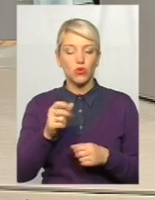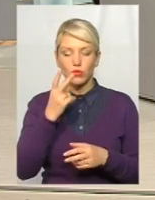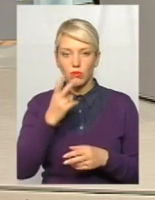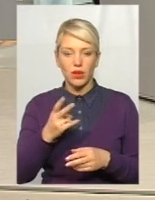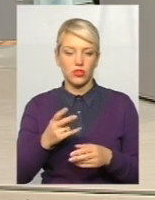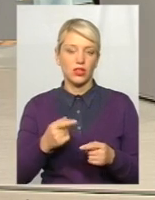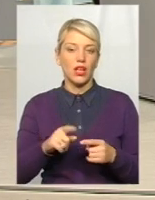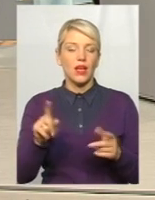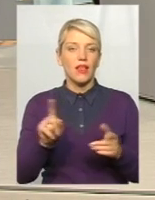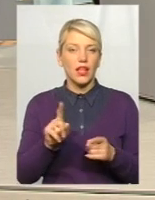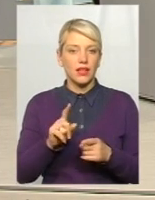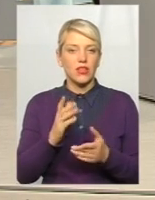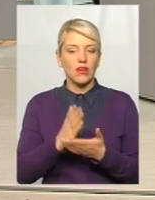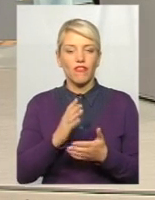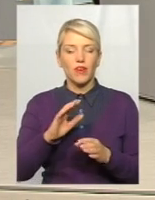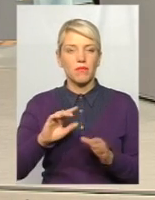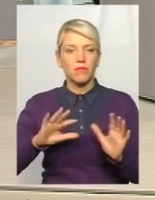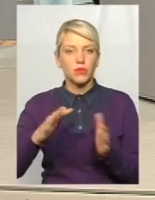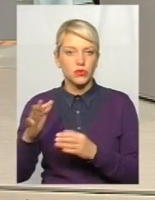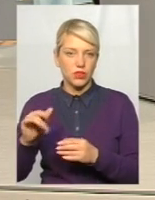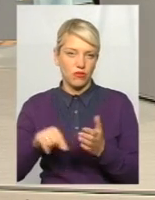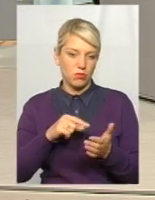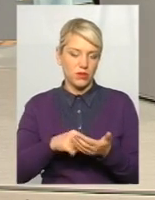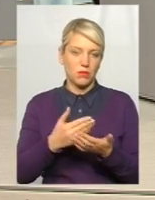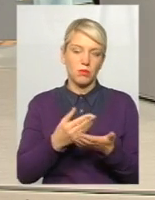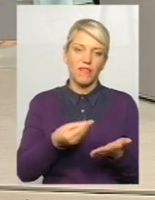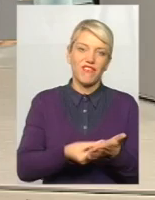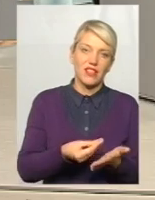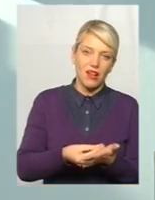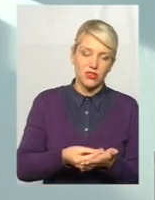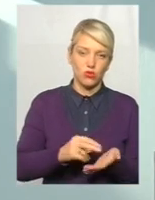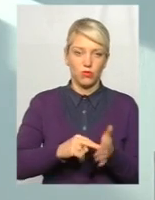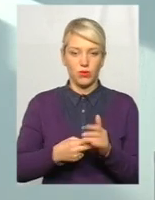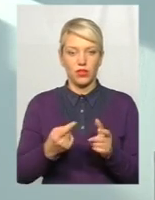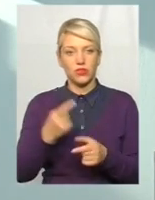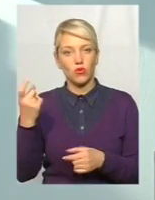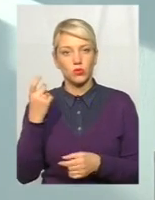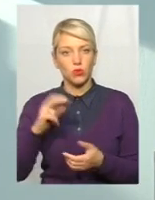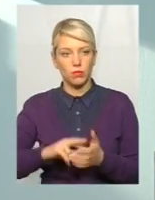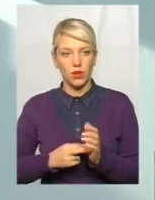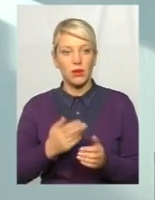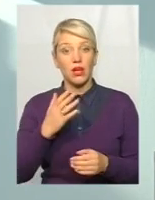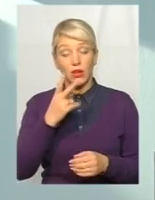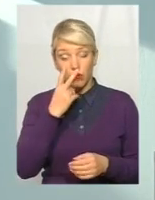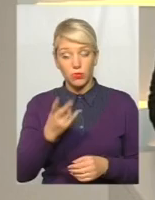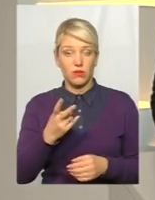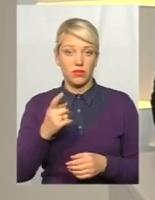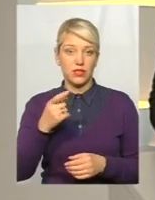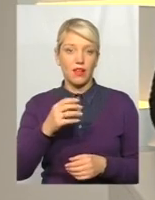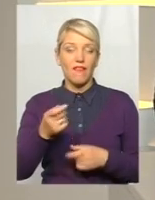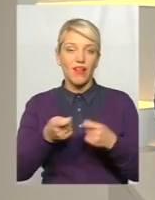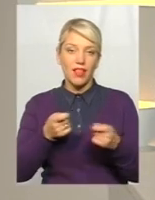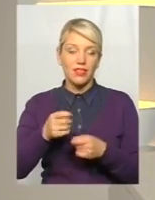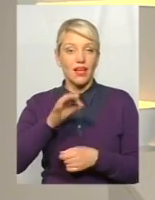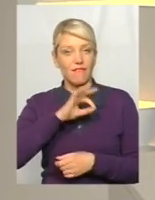фінансовому плані, в господарському плані. Вони також можуть цю інформацію оперувати і робити висновки щодо ефективності влади. Давайте